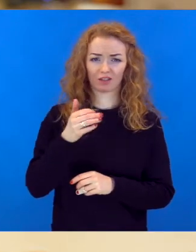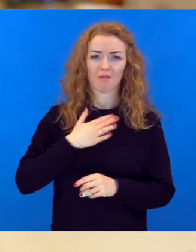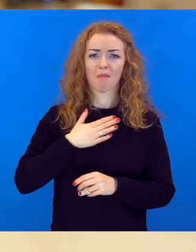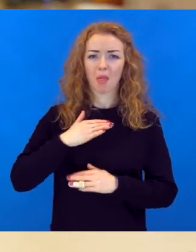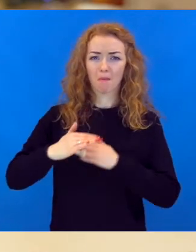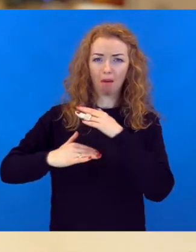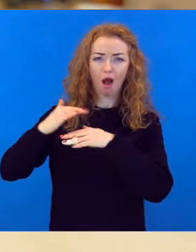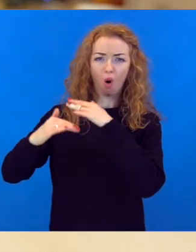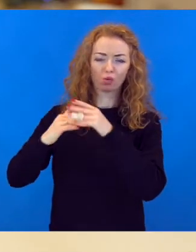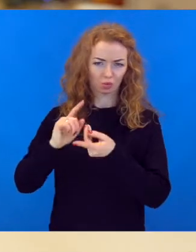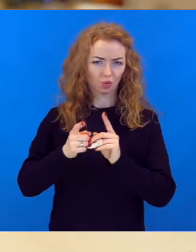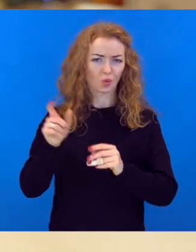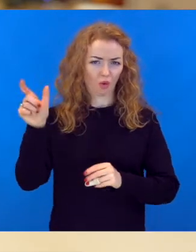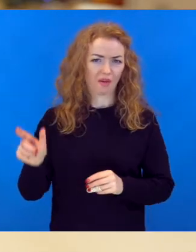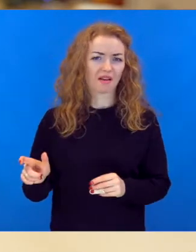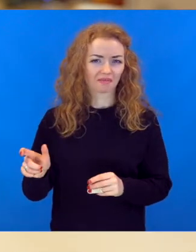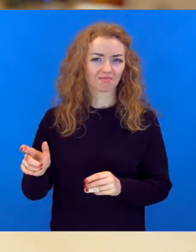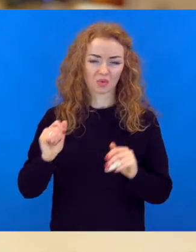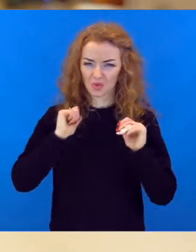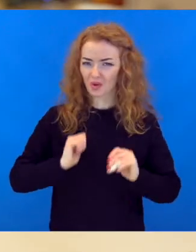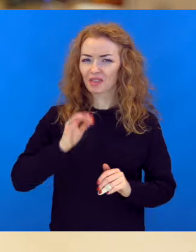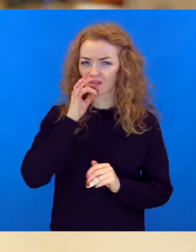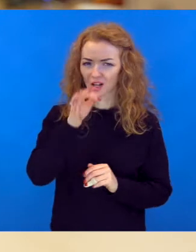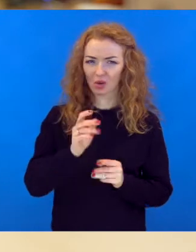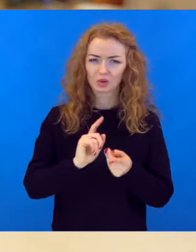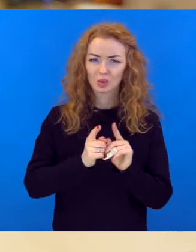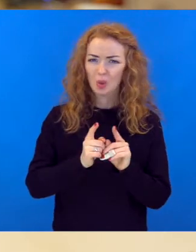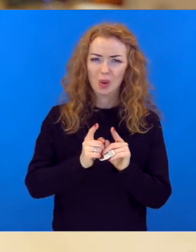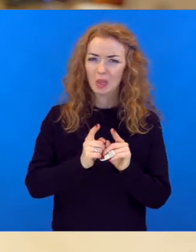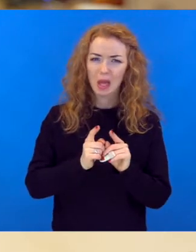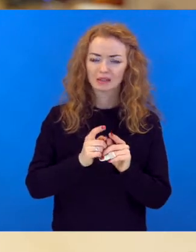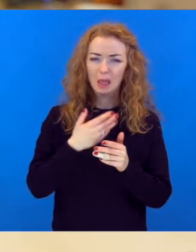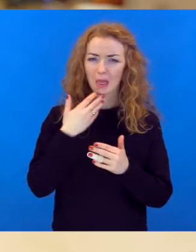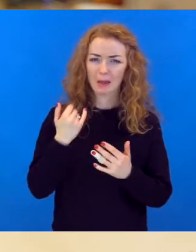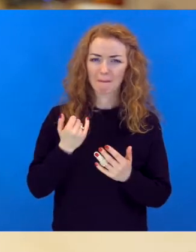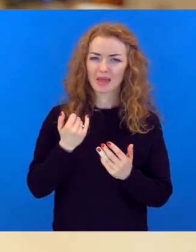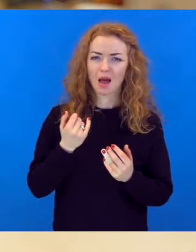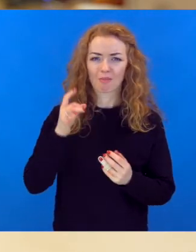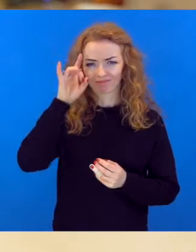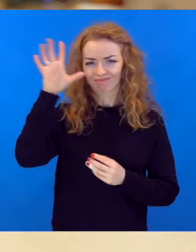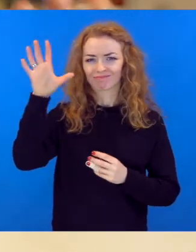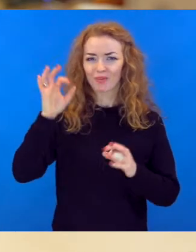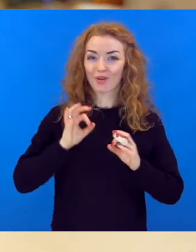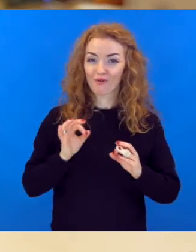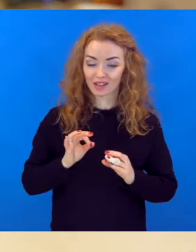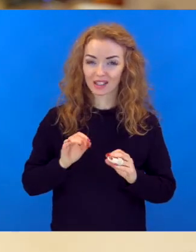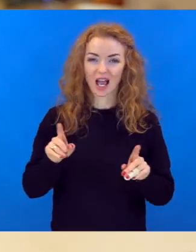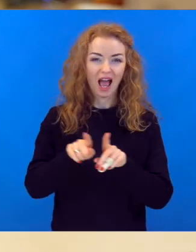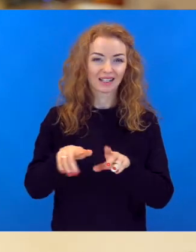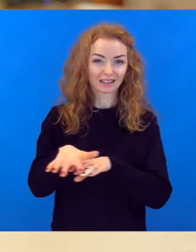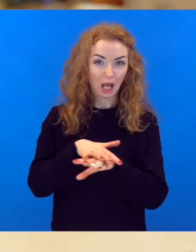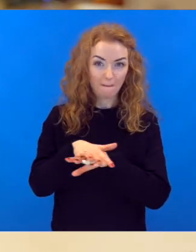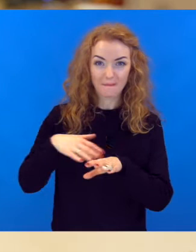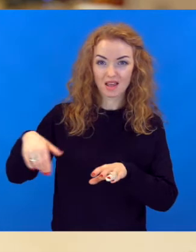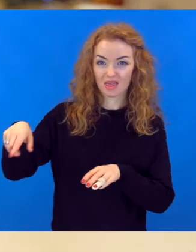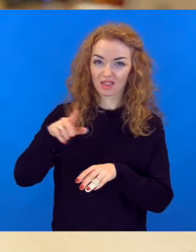– godīgi sagot, skolotājs nebija baigi cienījums. Tad arī sabiedrībā noteikti –